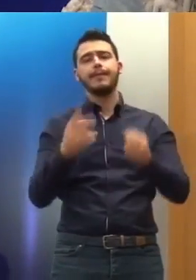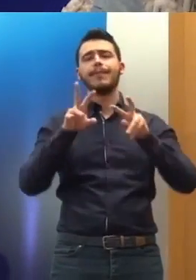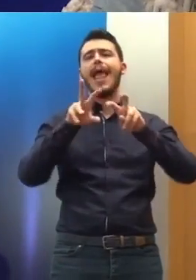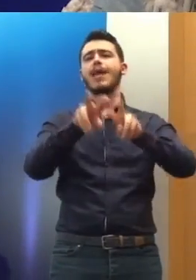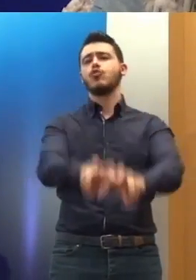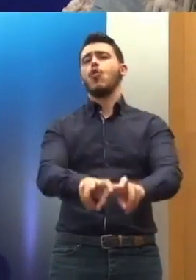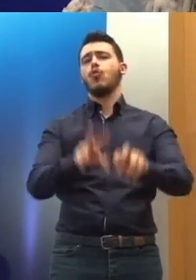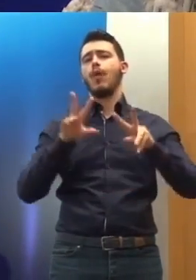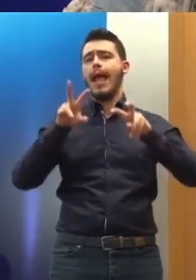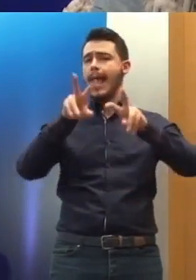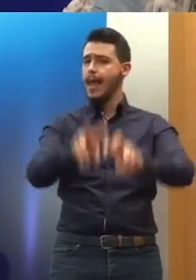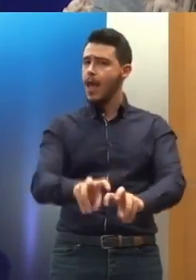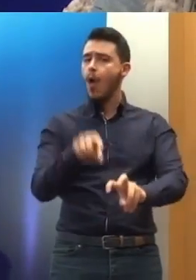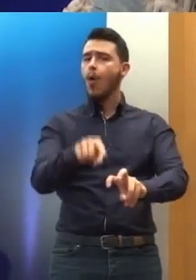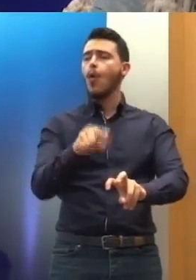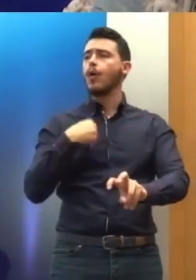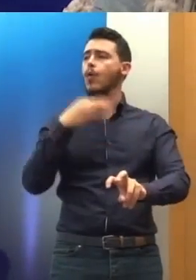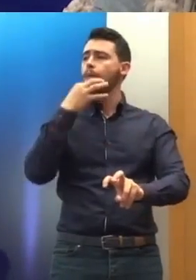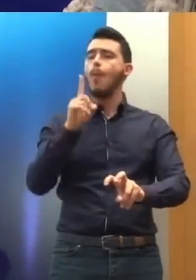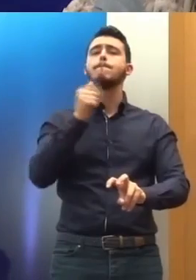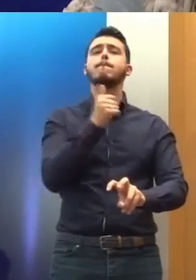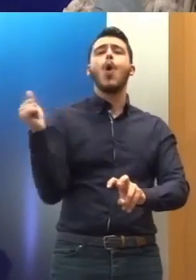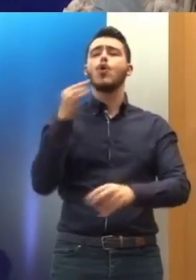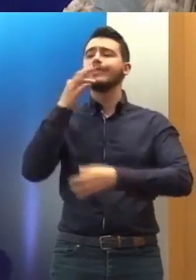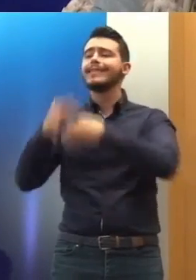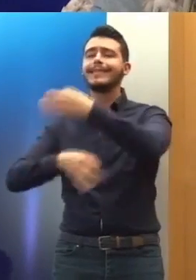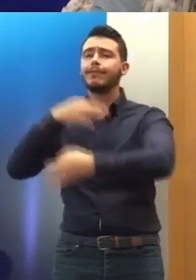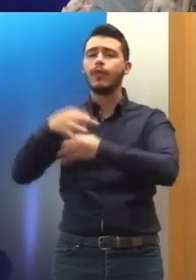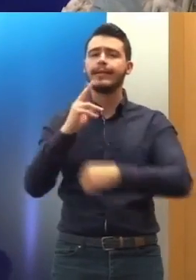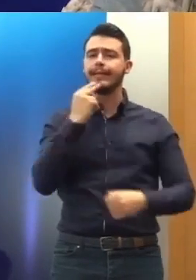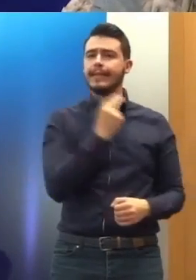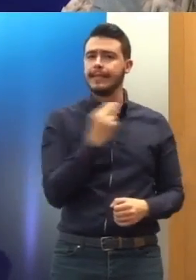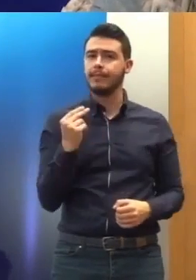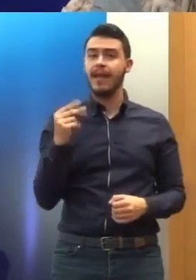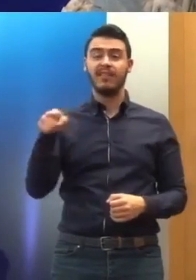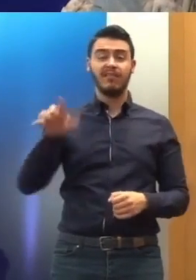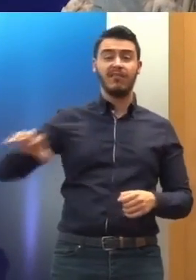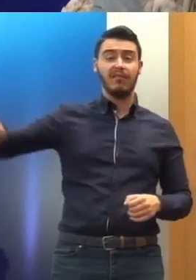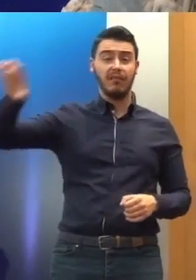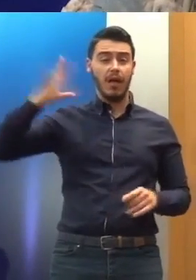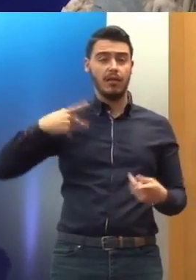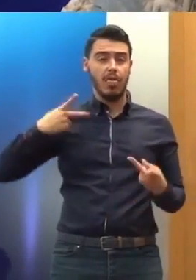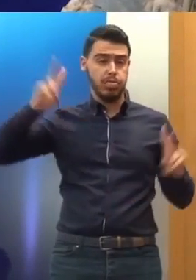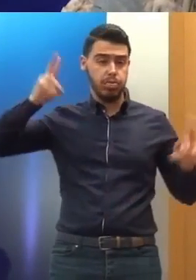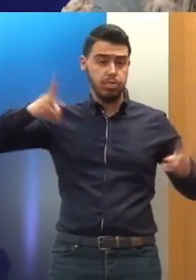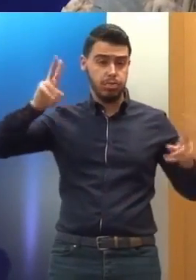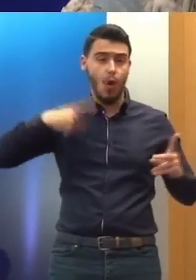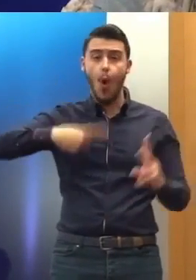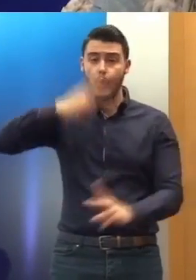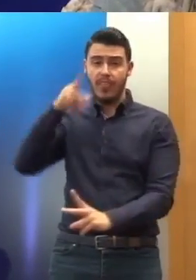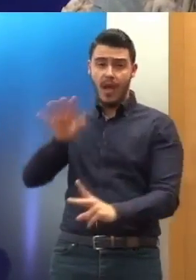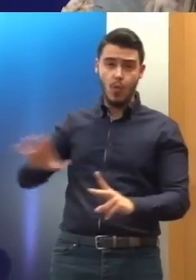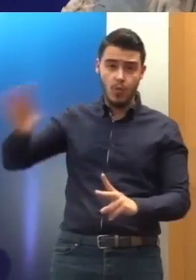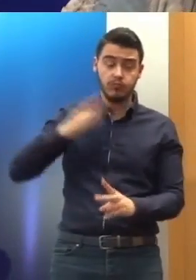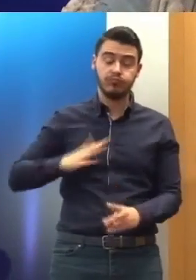κάνει μόνον, θα έλεγα, συστάσεις, δεν σημαίνει ότι δεν υπάρχει υποχρέωση από τα κράτη. Δηλαδή, νομίζω ότι η νομικήστική